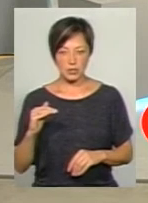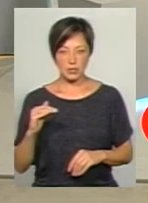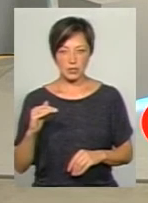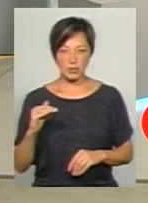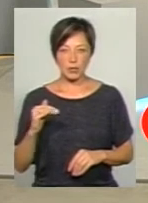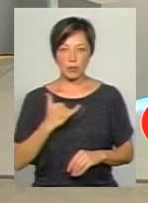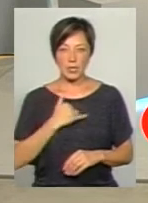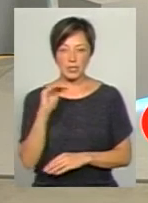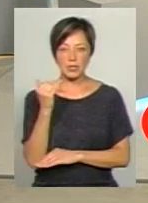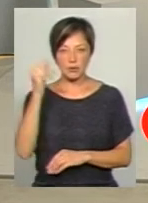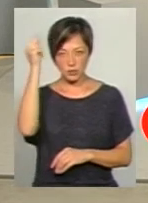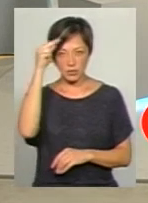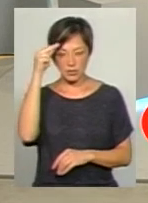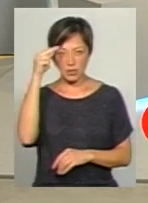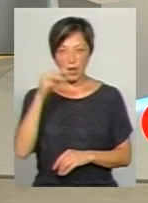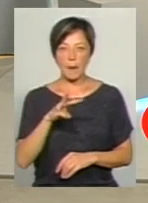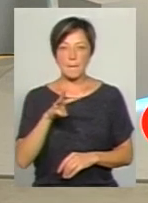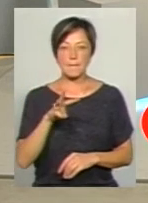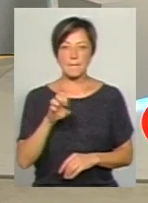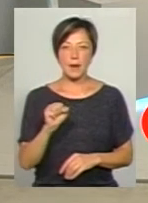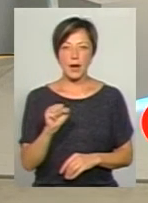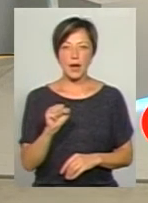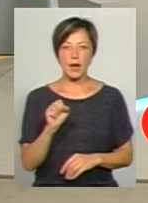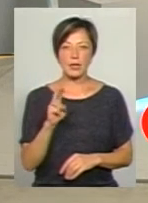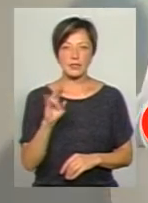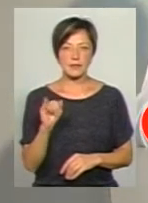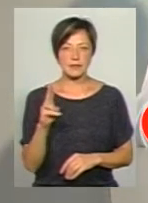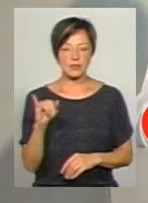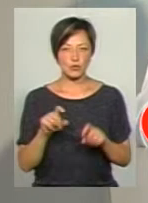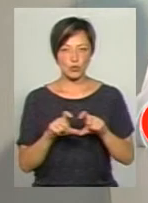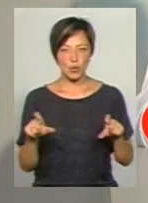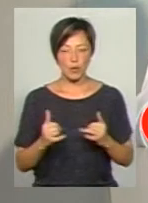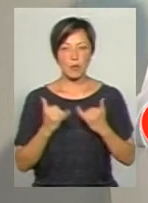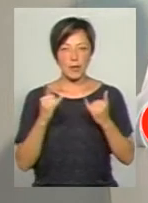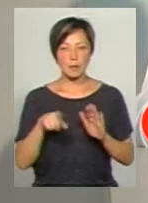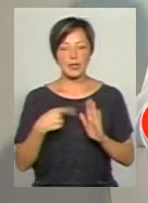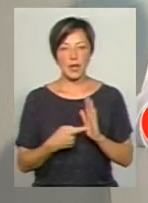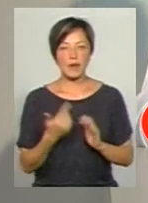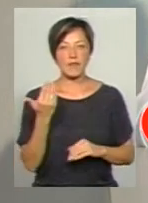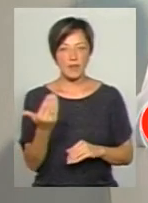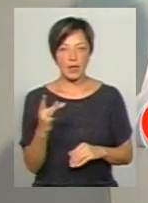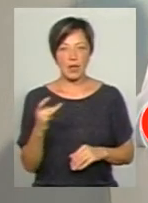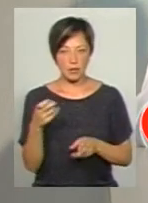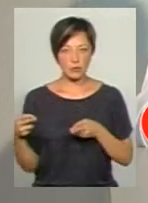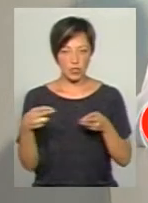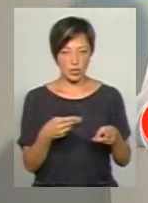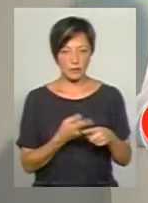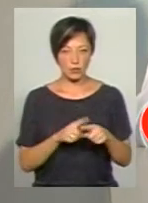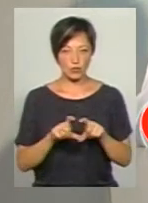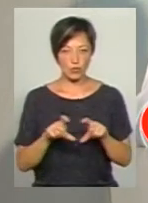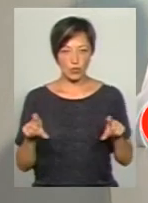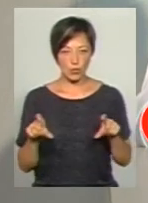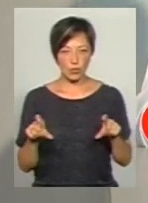в мене дитина навчається в гнатівецькій школі. В мене таке питання. Пане Фасоля, ви раз приїздали в цю школу?